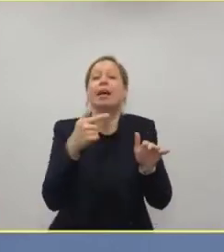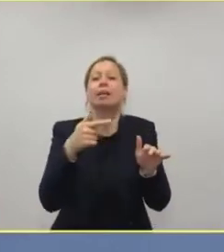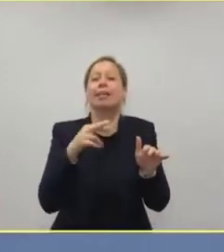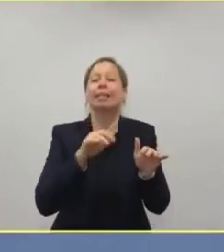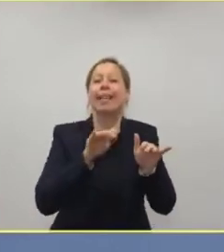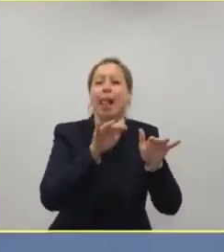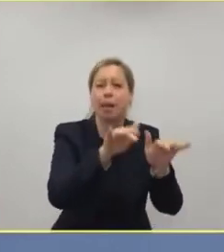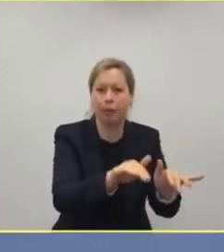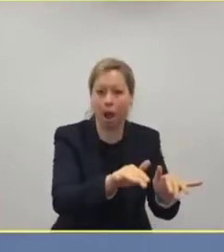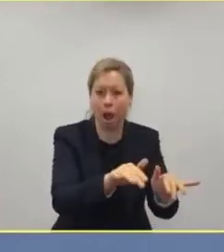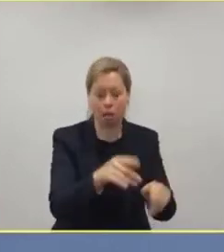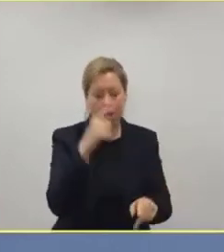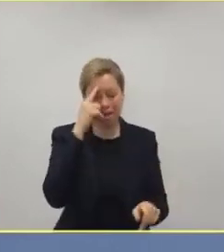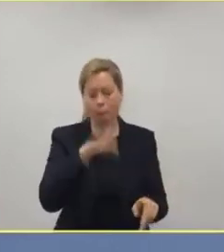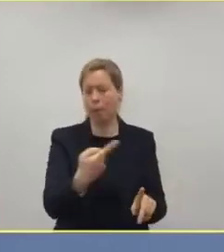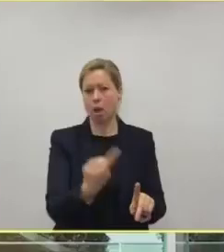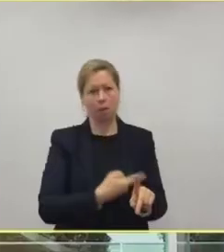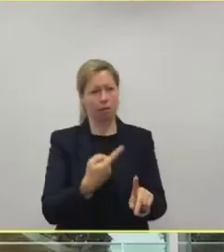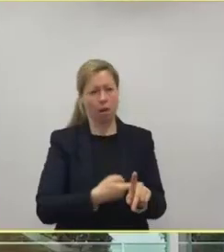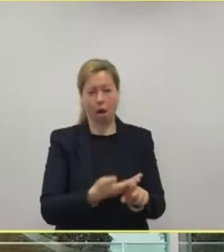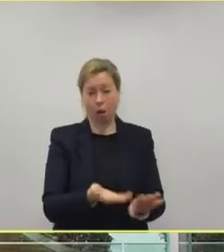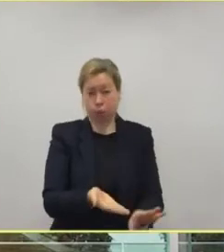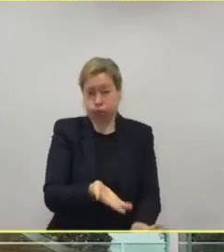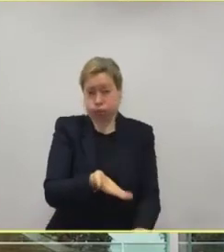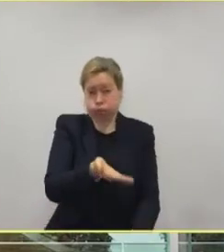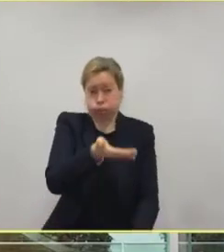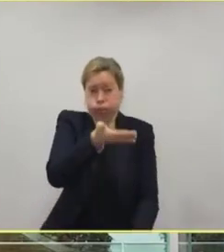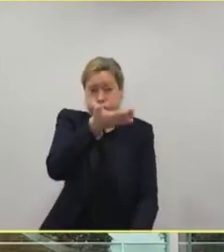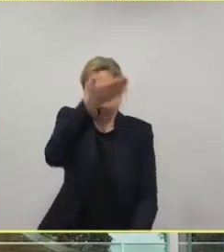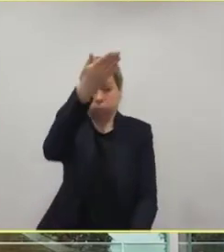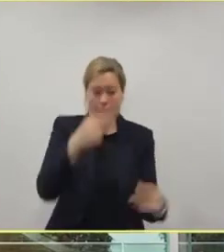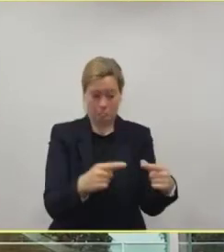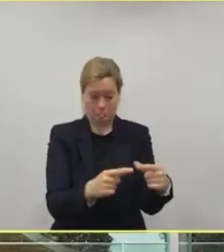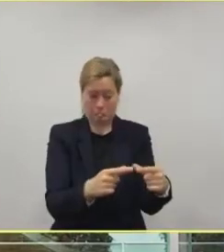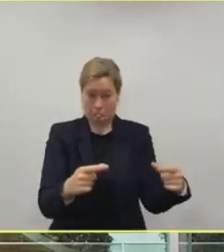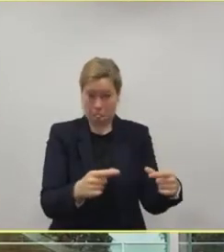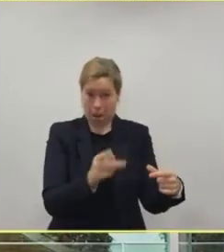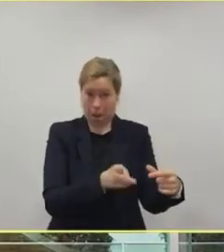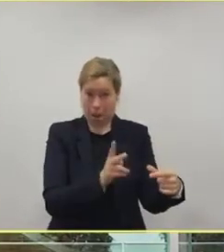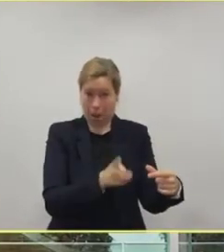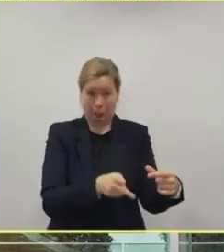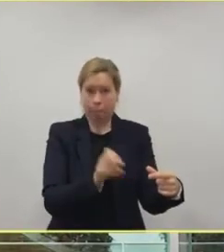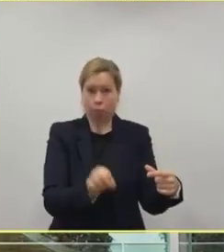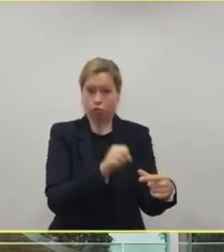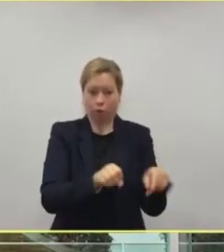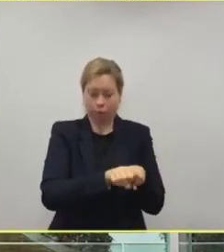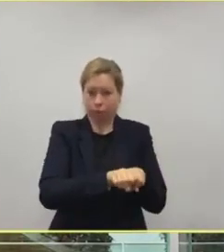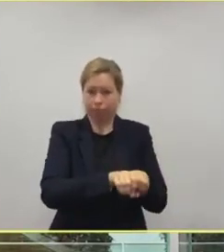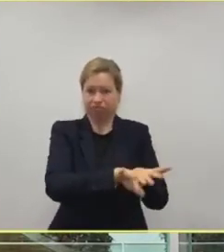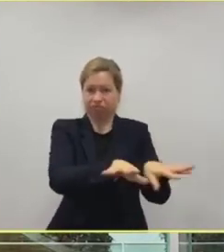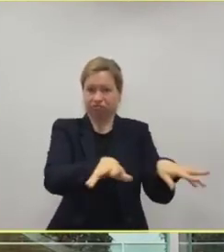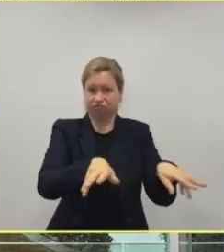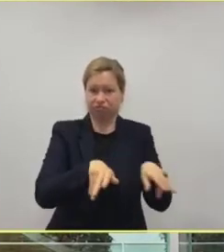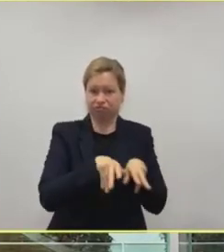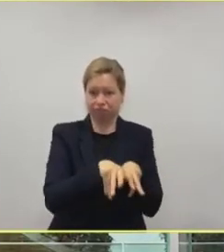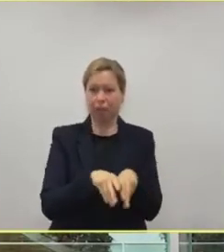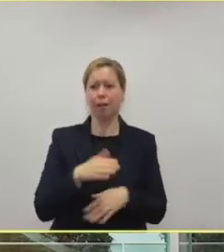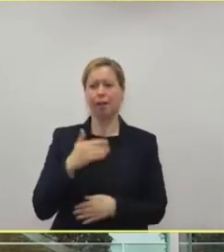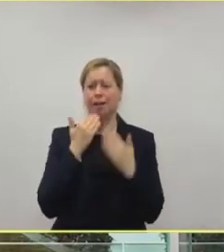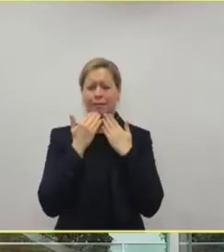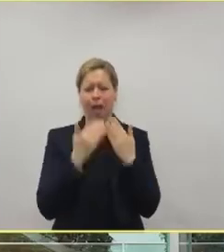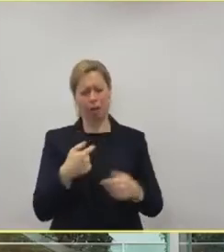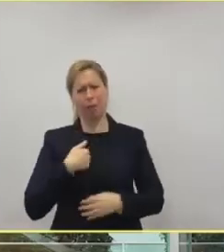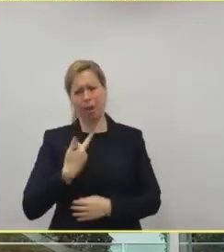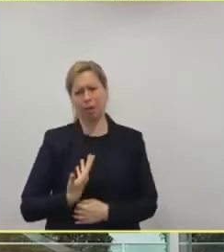ist jedenfalls eine unermesslich hohe Zahl, die nicht mehr auf das Feld passt. Wenn man das jetzt mal so kurz macht. Sie haben mich jetzt gerettet. Okay, mache ich